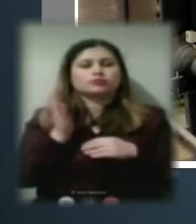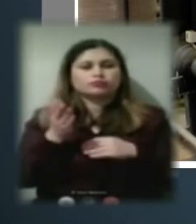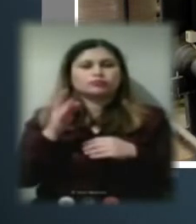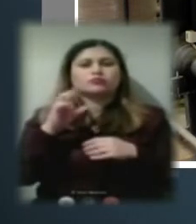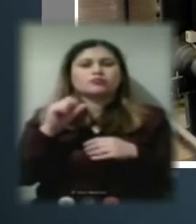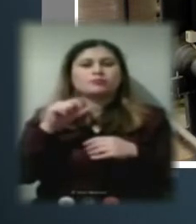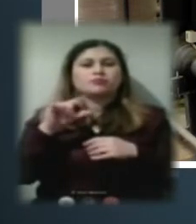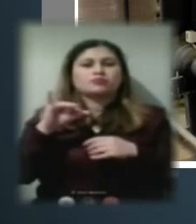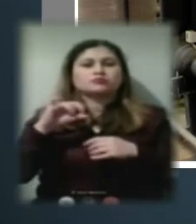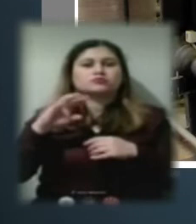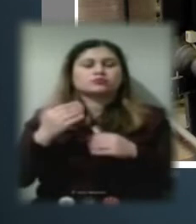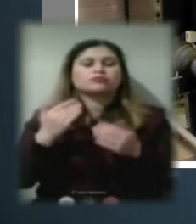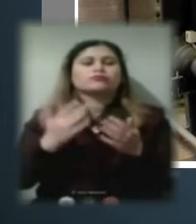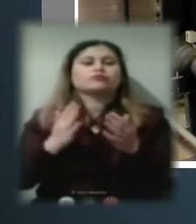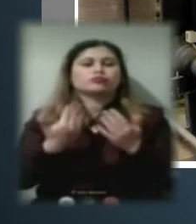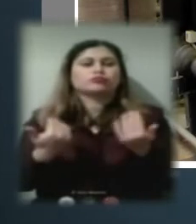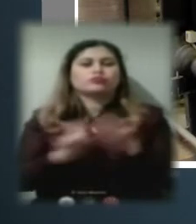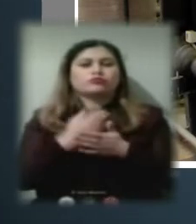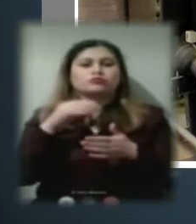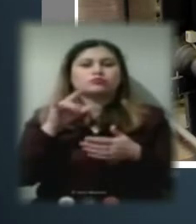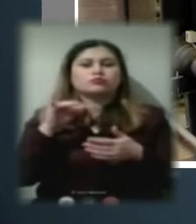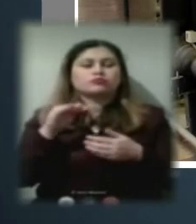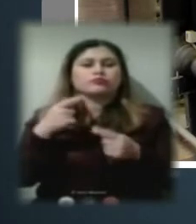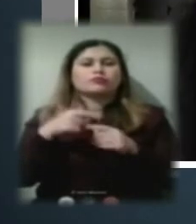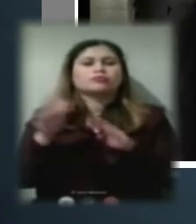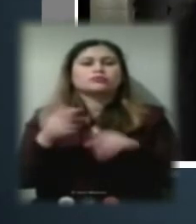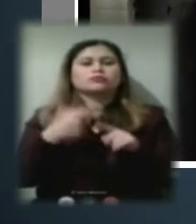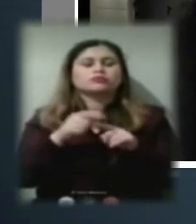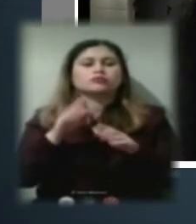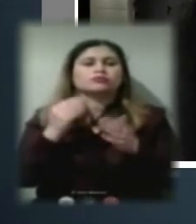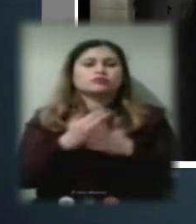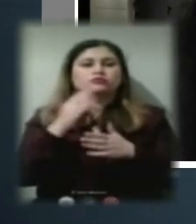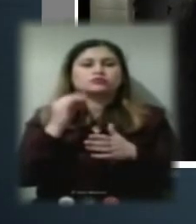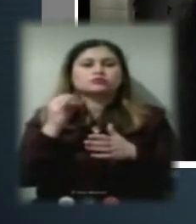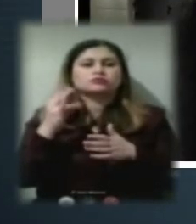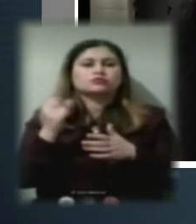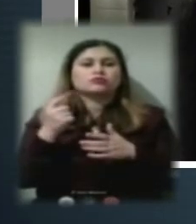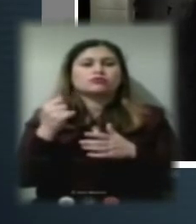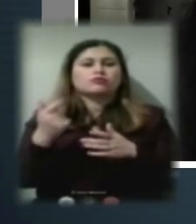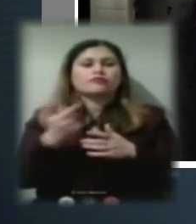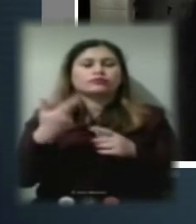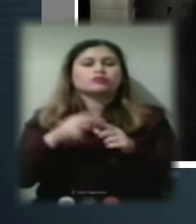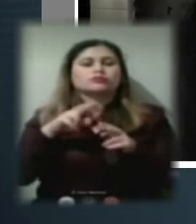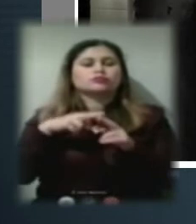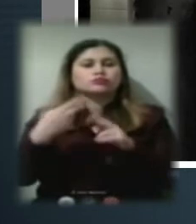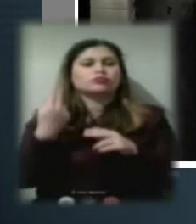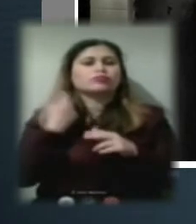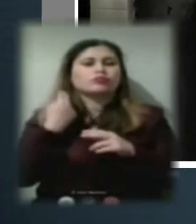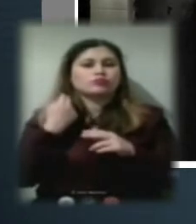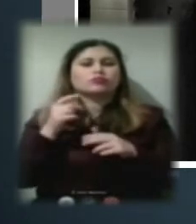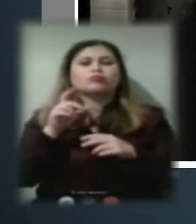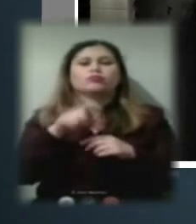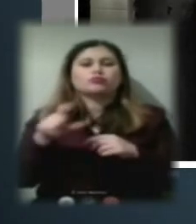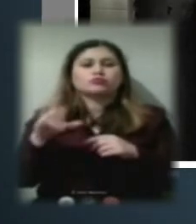виходити з новим тарифом після того, як буде нова ціна на газ. Заборгованість мешканців міста перед нашим